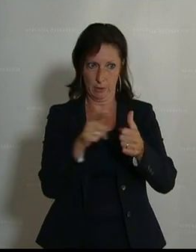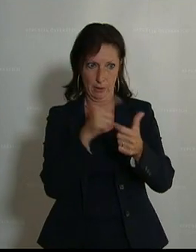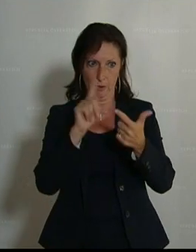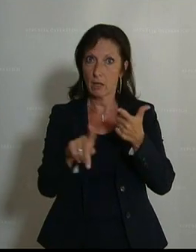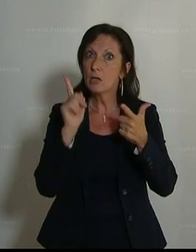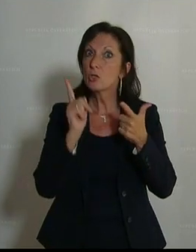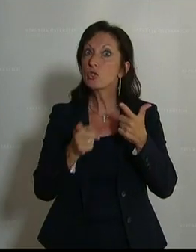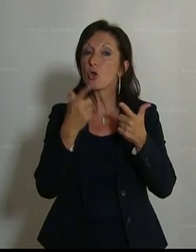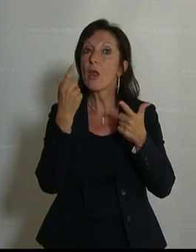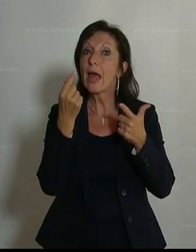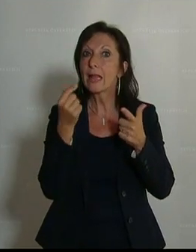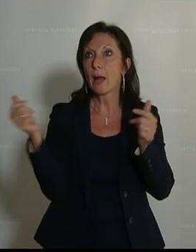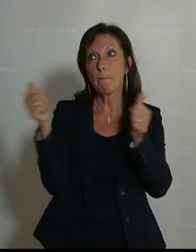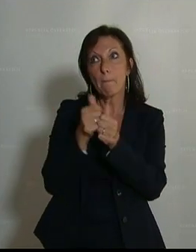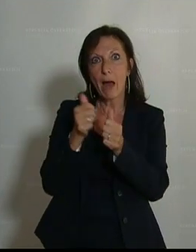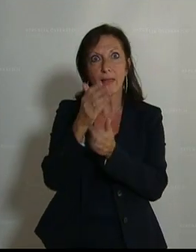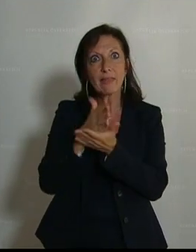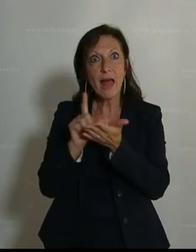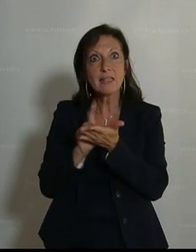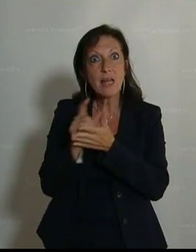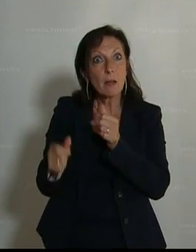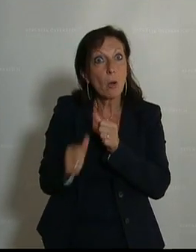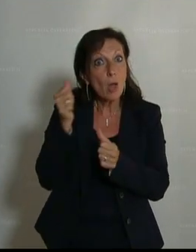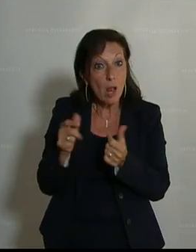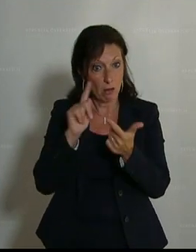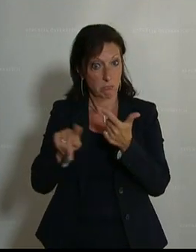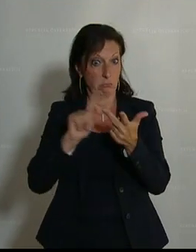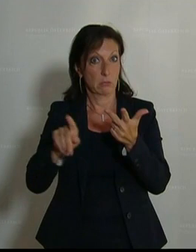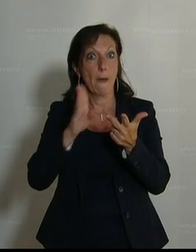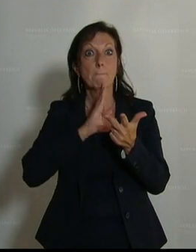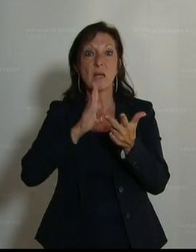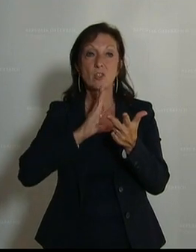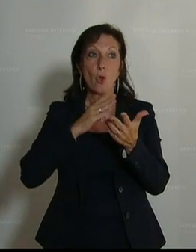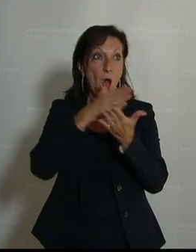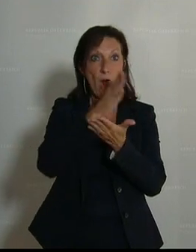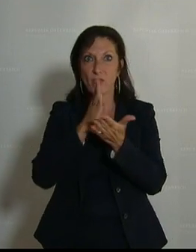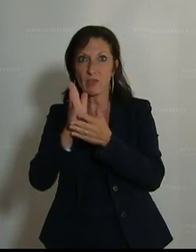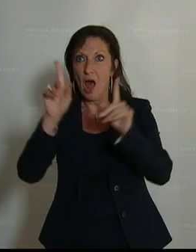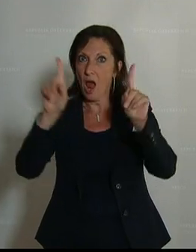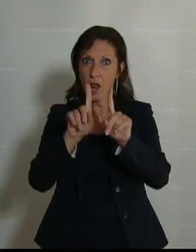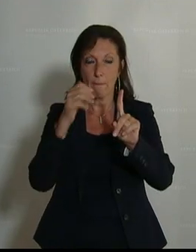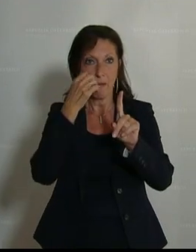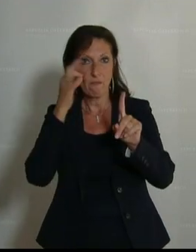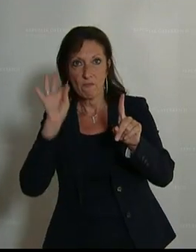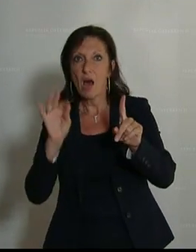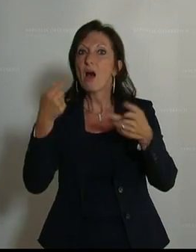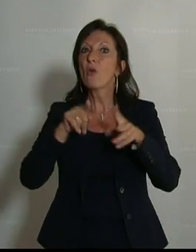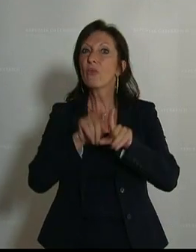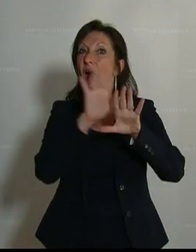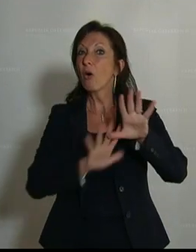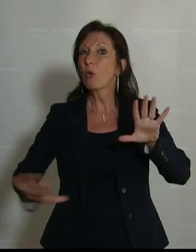zeitgemäße Eltern- und Partnerinnen-Teilzeitmodelle, drittens das Pensionssplitting und viertens vor allem auch der flächendeckende